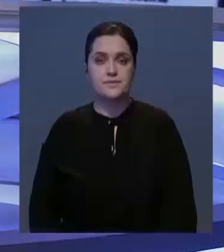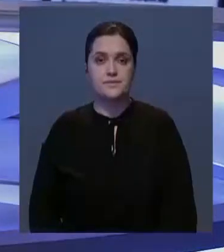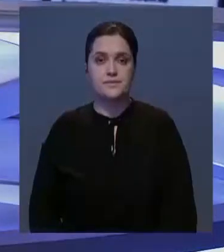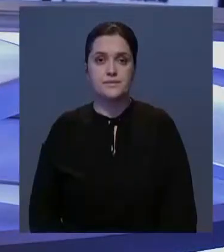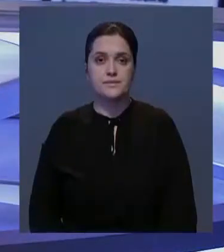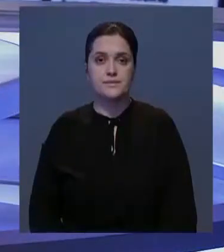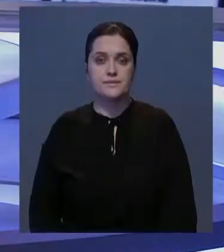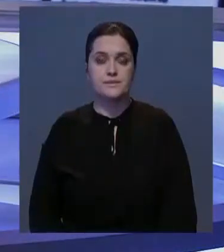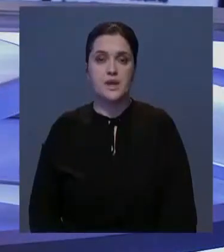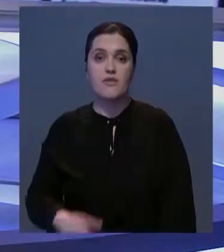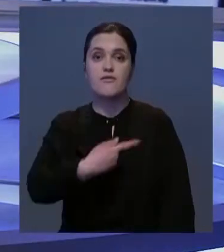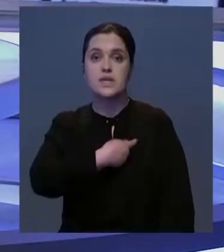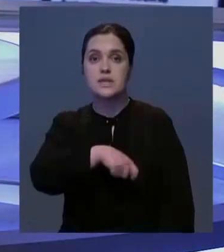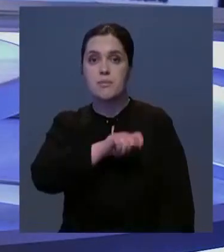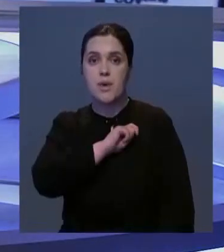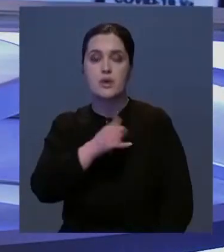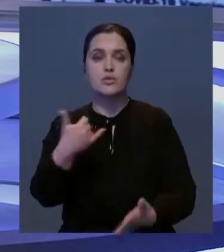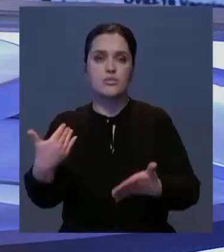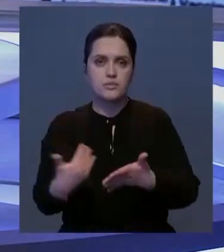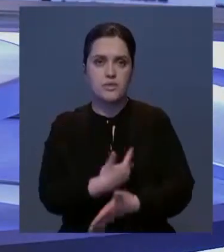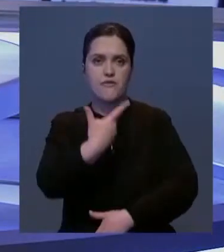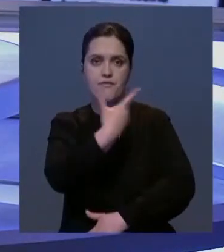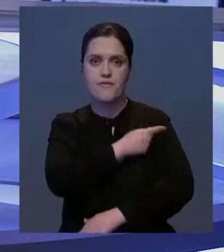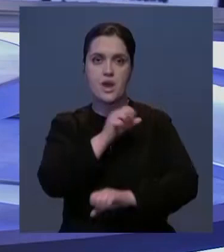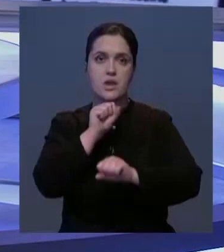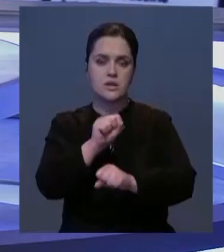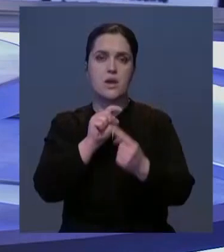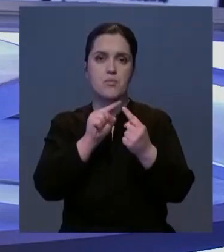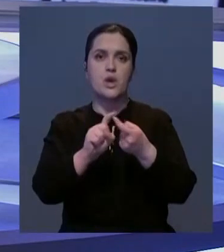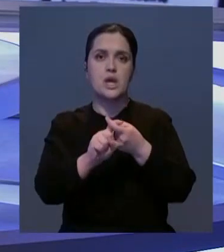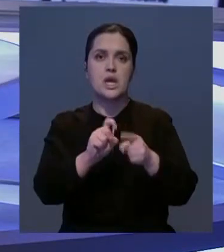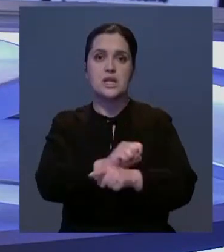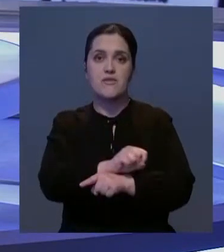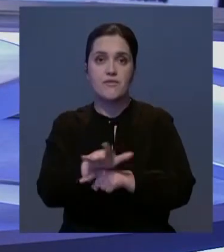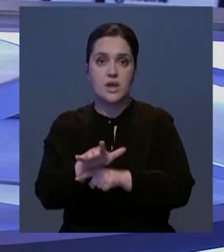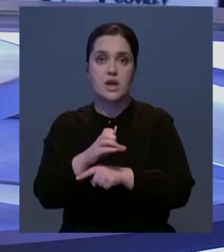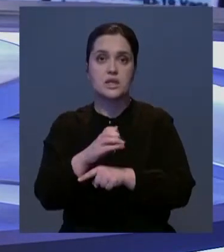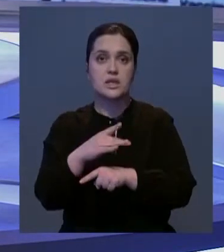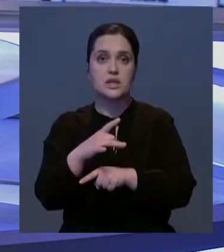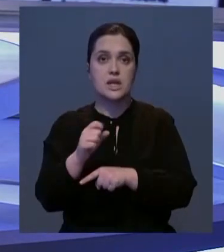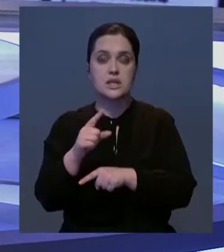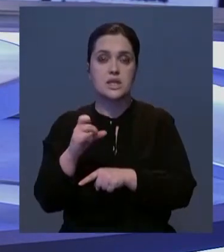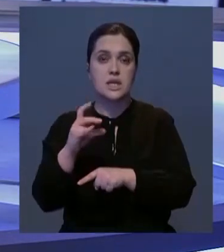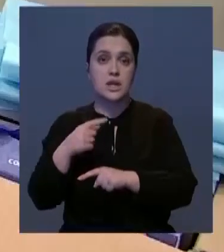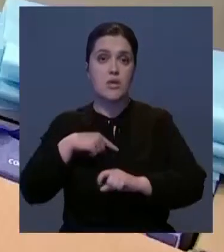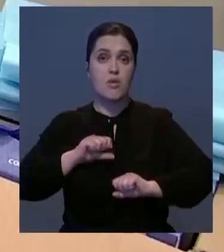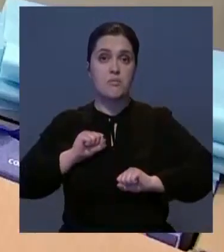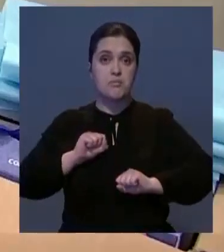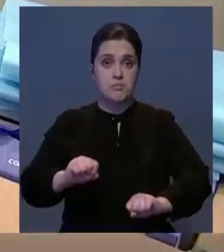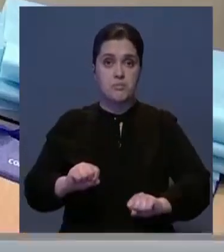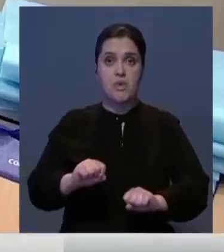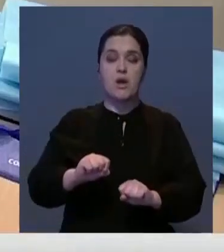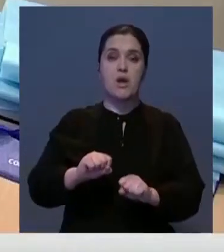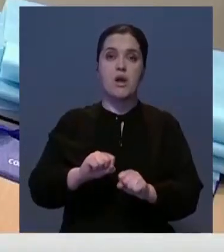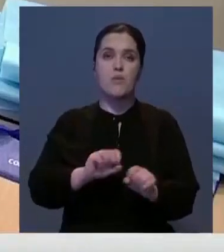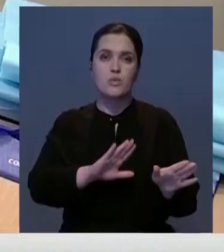Далее о ситуации в мире. В Испании возобновили вакцинацию против коронавируса препаратом Астрозенека. Иммунизация продолжилась